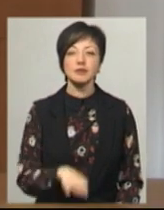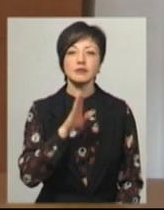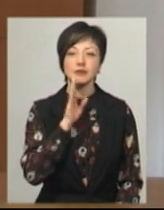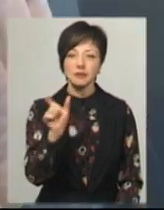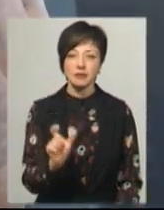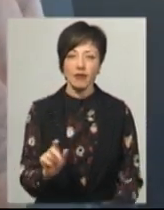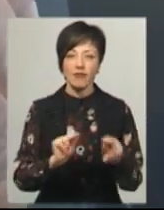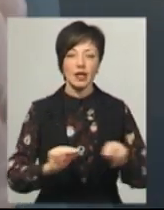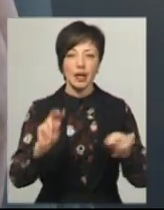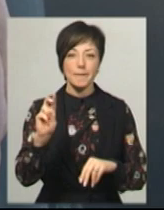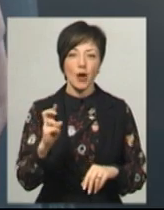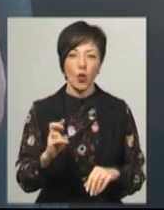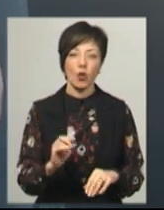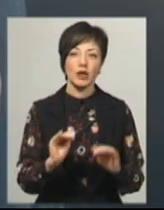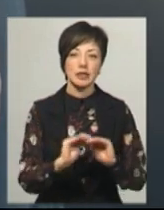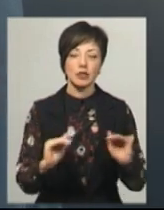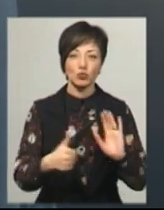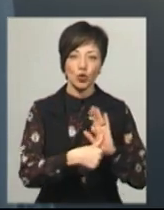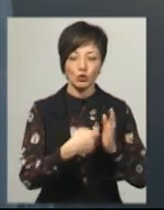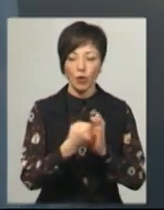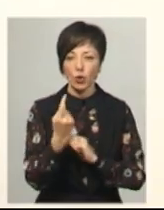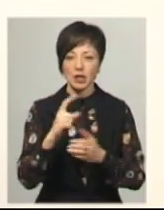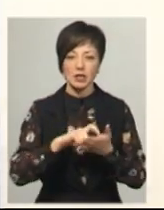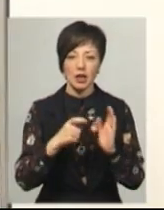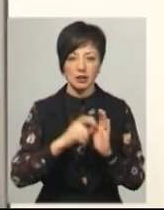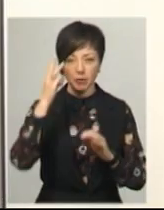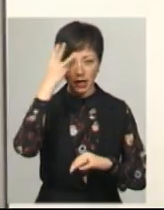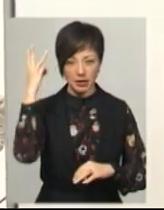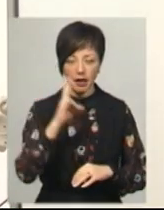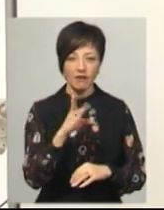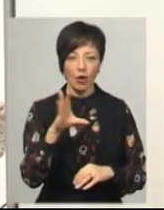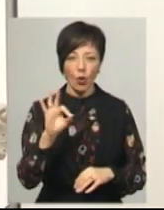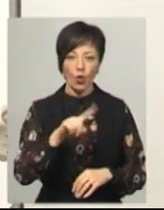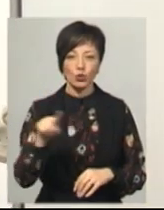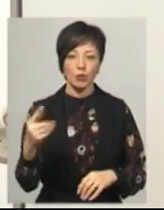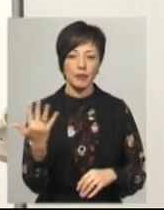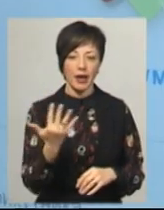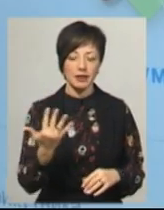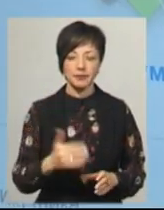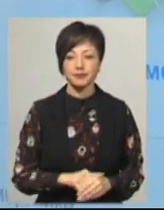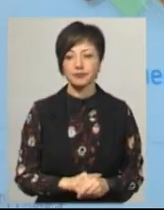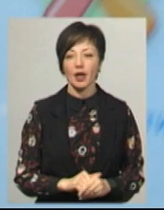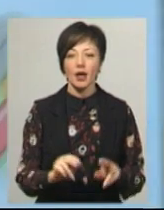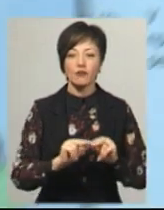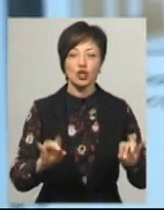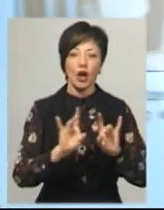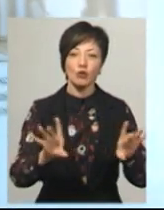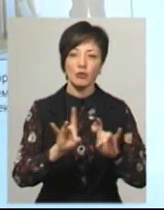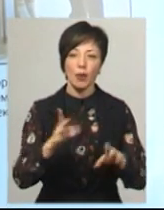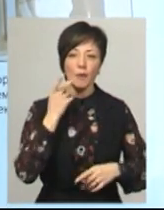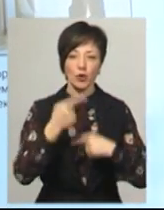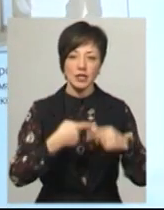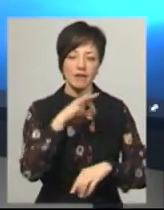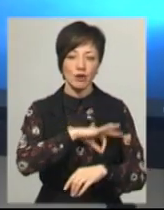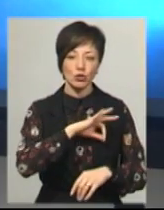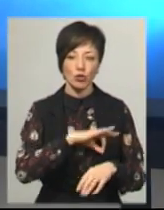Чічковська викладає біологію учням з 6 по 11 класи в Хмельницькому навчально-виховному об'єднанні номер 5. Вчителька розповідає, постійно